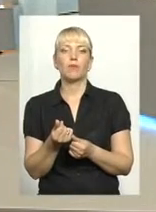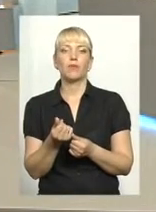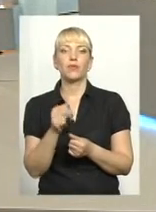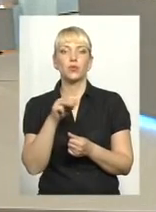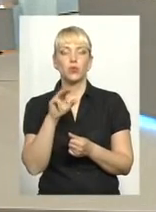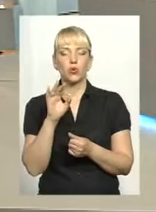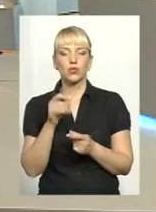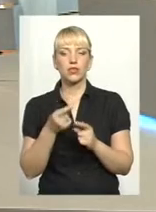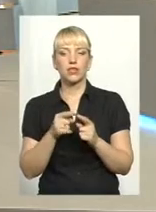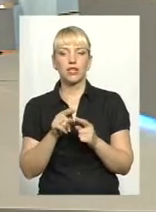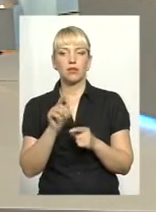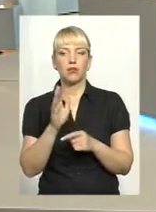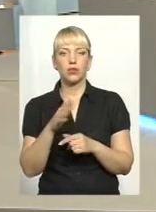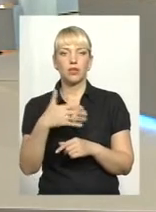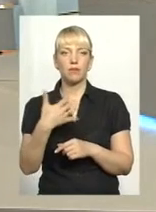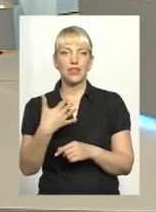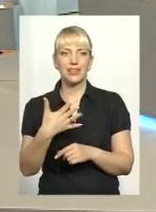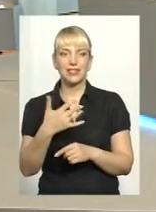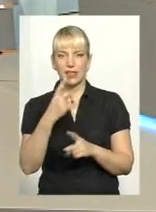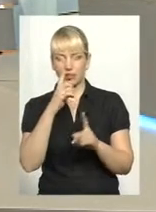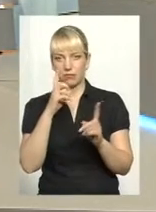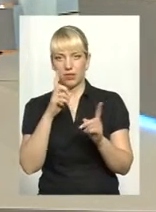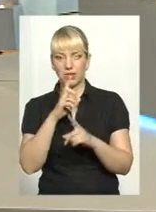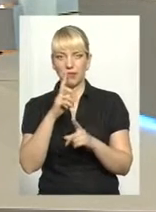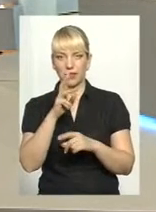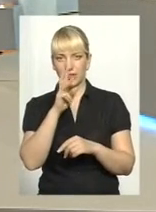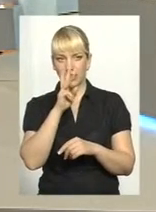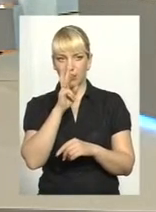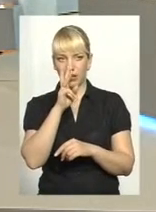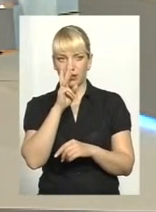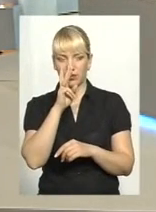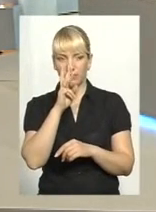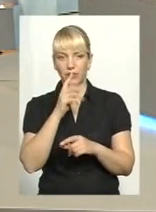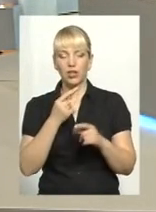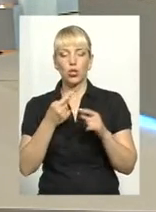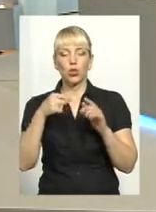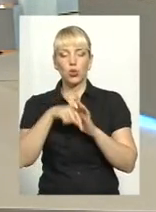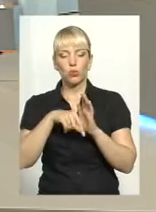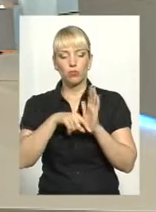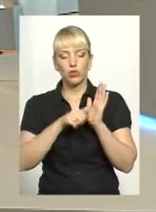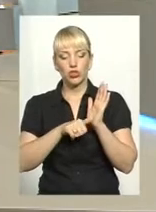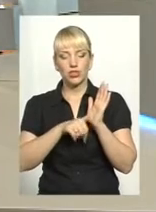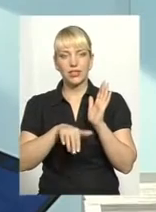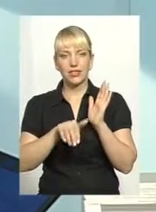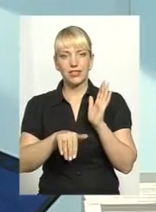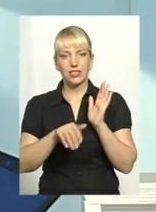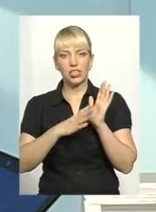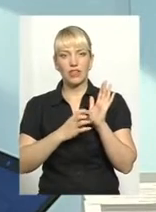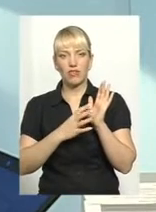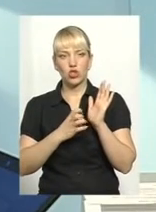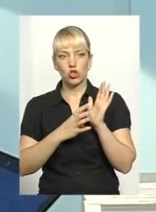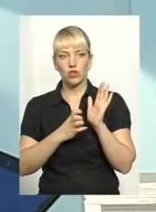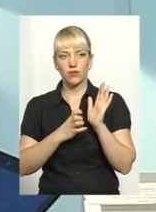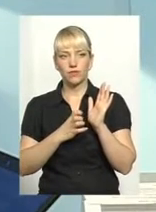то це буде в нас 50 мінімальних заробітних плат, тобто 60 тисяч 900. Також, поряд